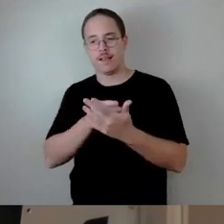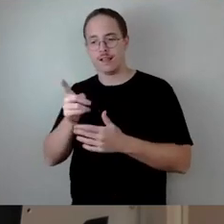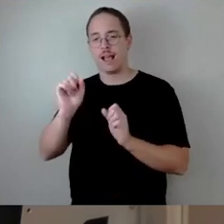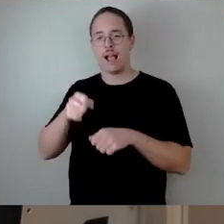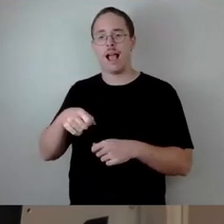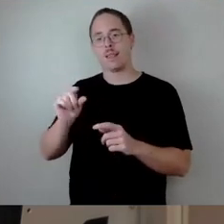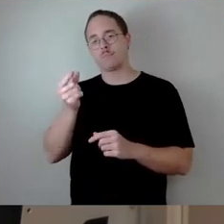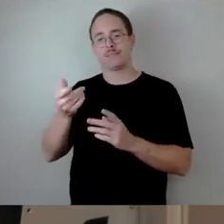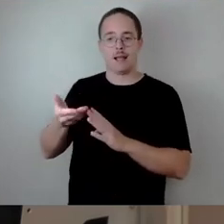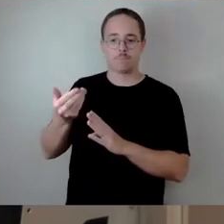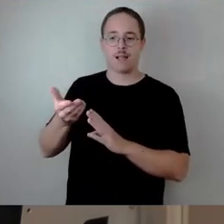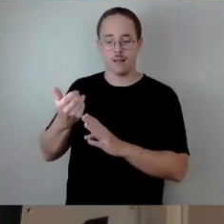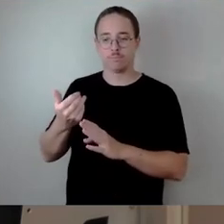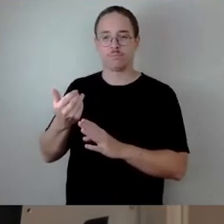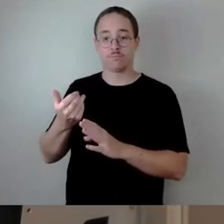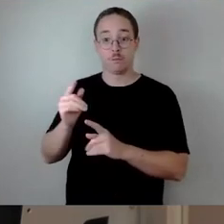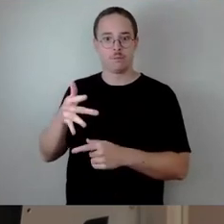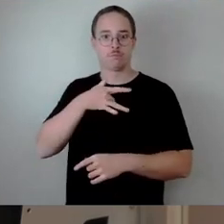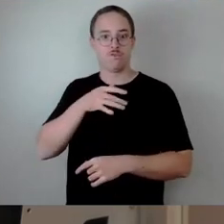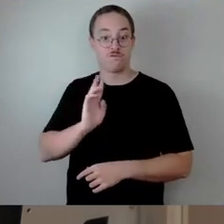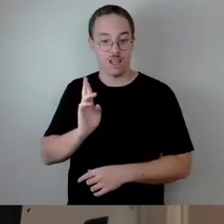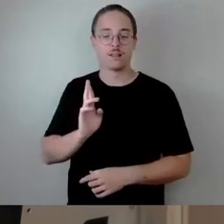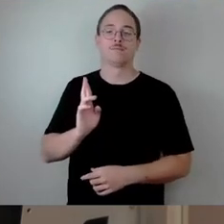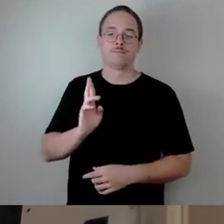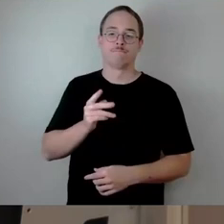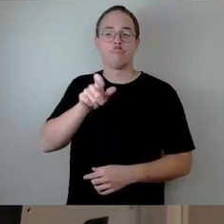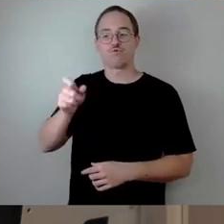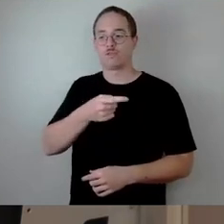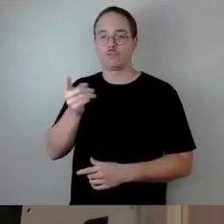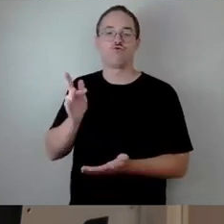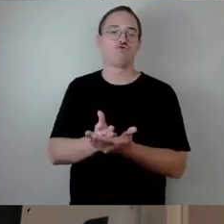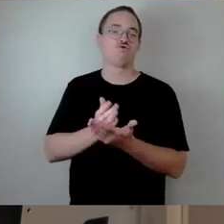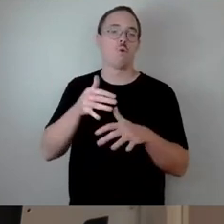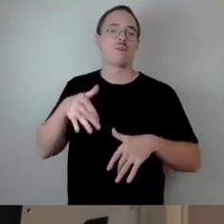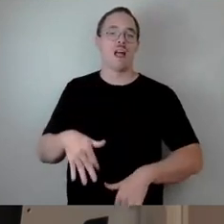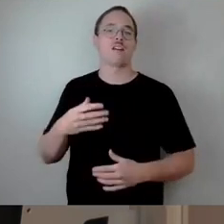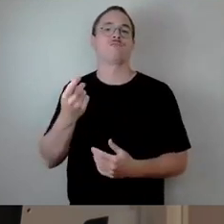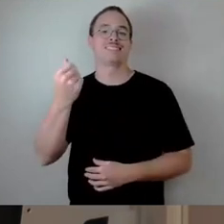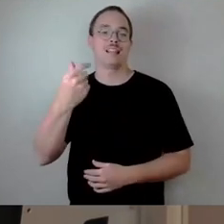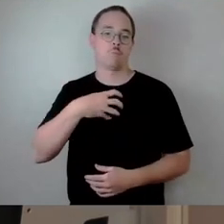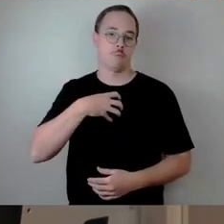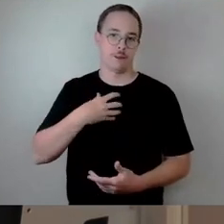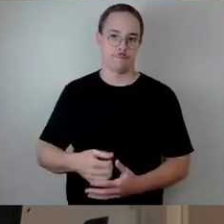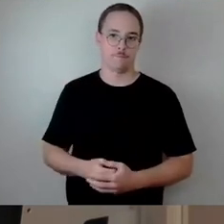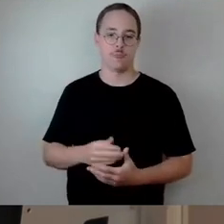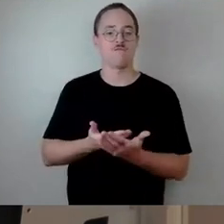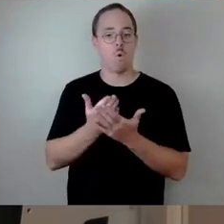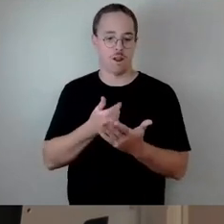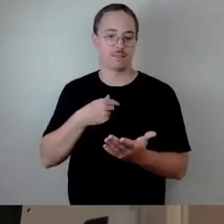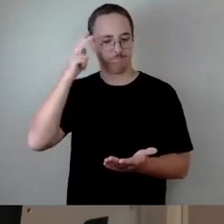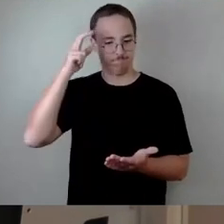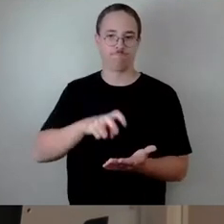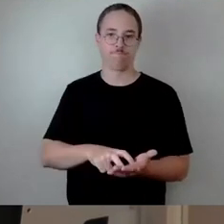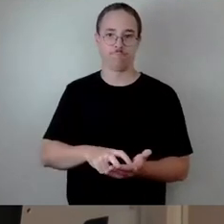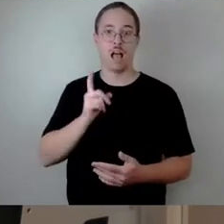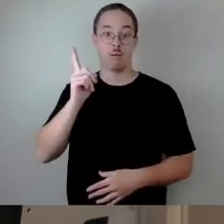Probleme haben. Das machen wir nicht. Der Vorlage werden wir somit zustimmen. Aber diese Vorlage ist nur der Vorgeschmack auf